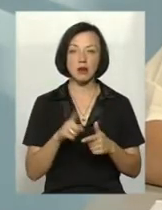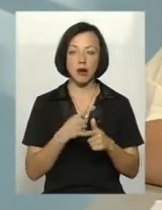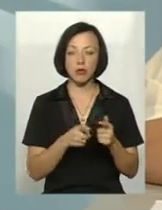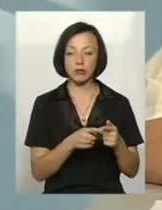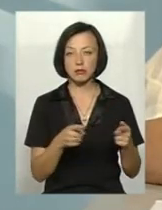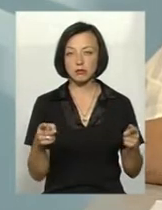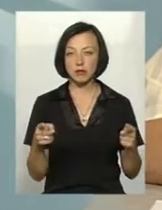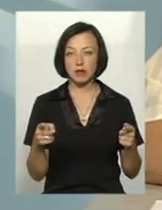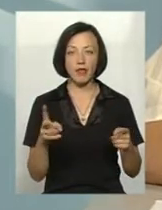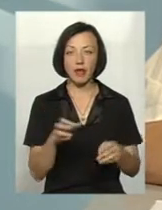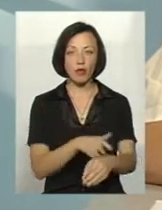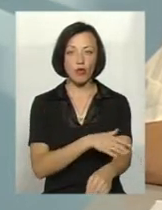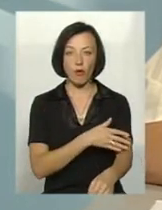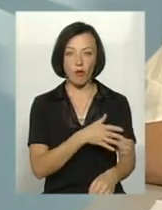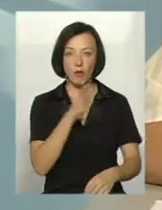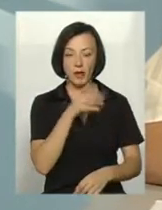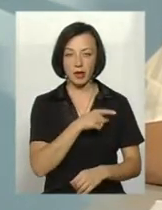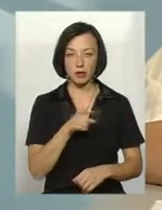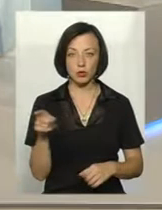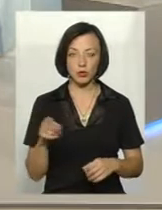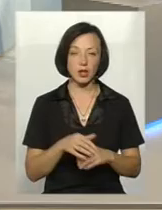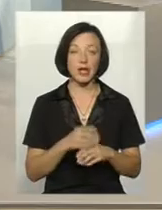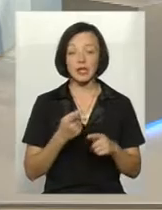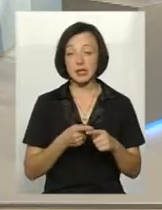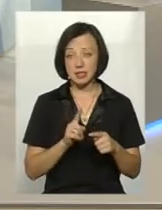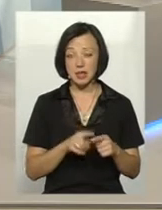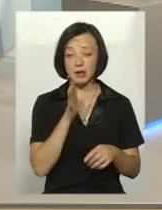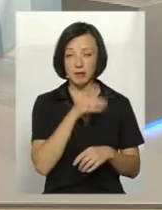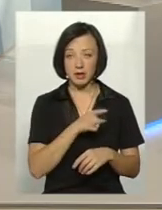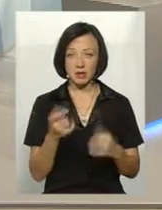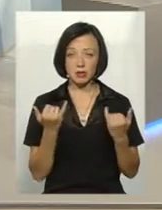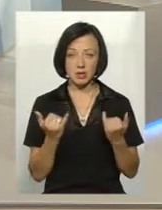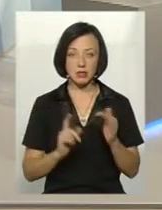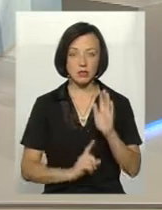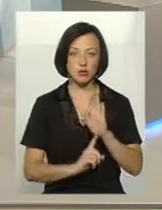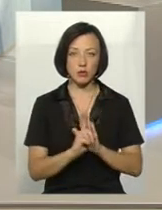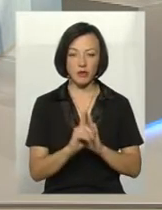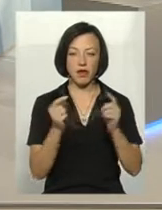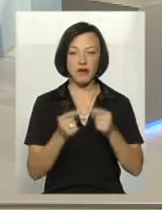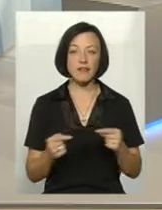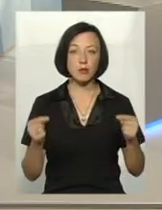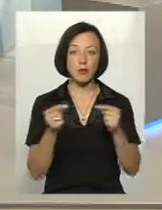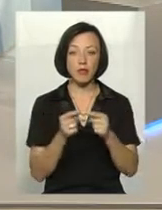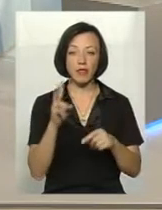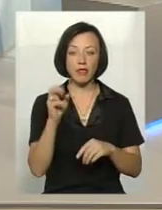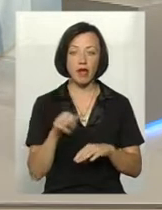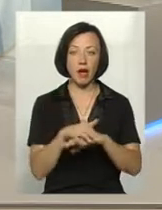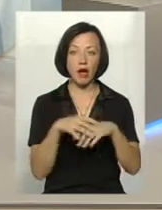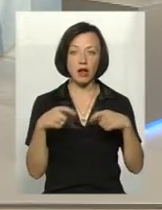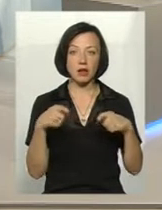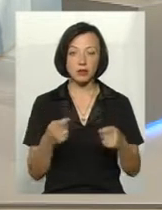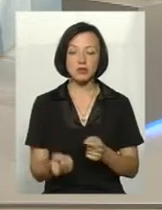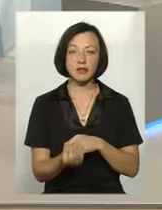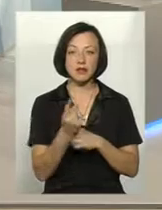протязі недосить довго періоду. І цей період якраз зараз наступив. Відповідно, на ринку з'явився